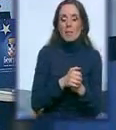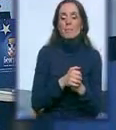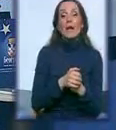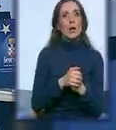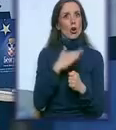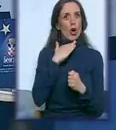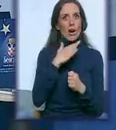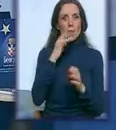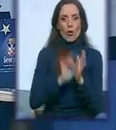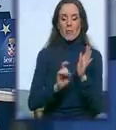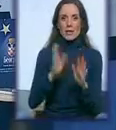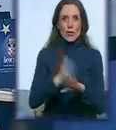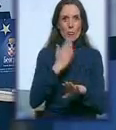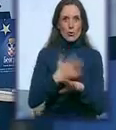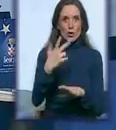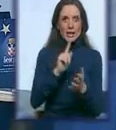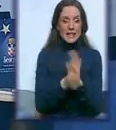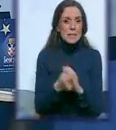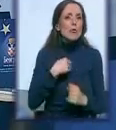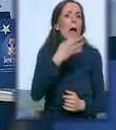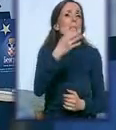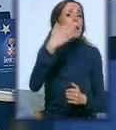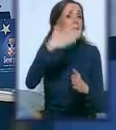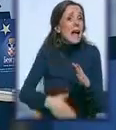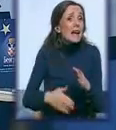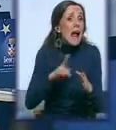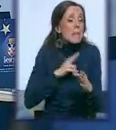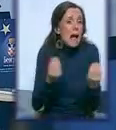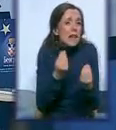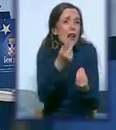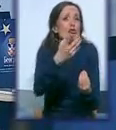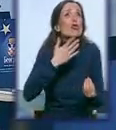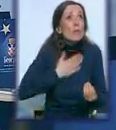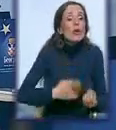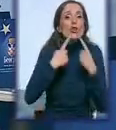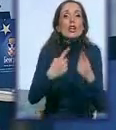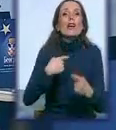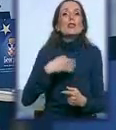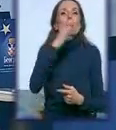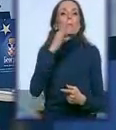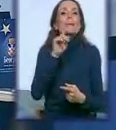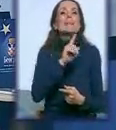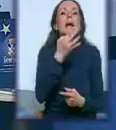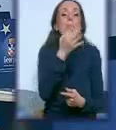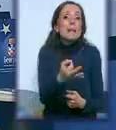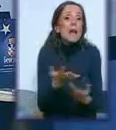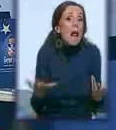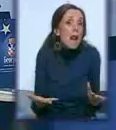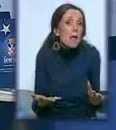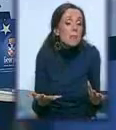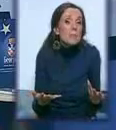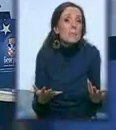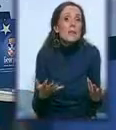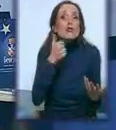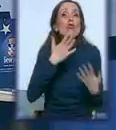30 minuta. da li vi imate za kraj možda nešto što ja nisam pitala da biste podelili sa našim gledalcima i slušalcima